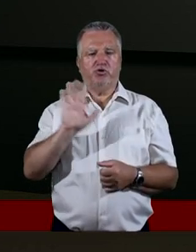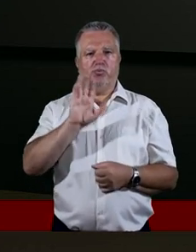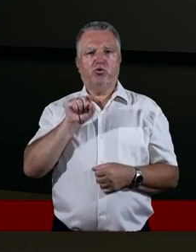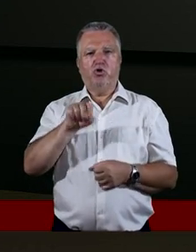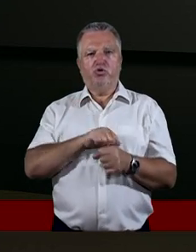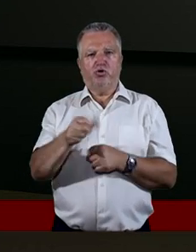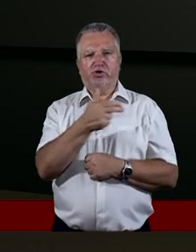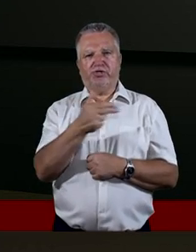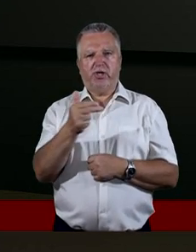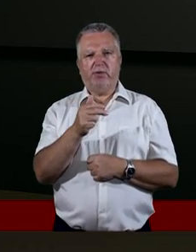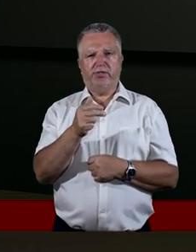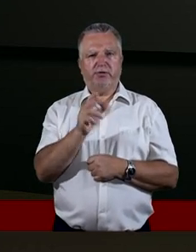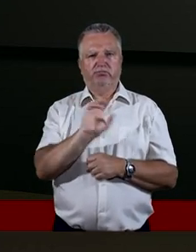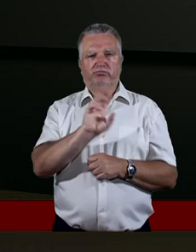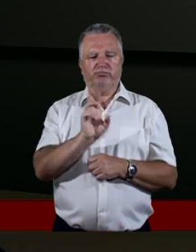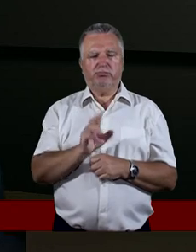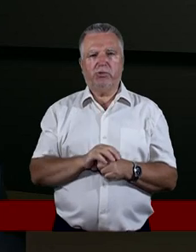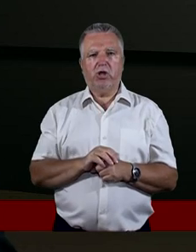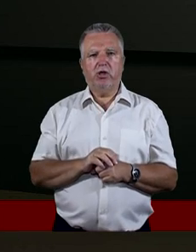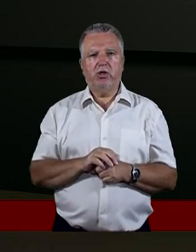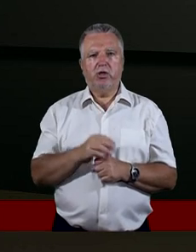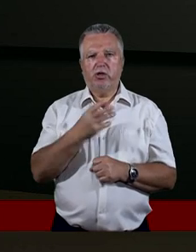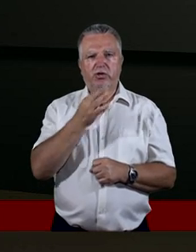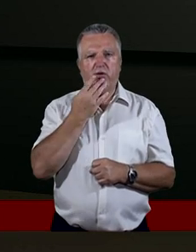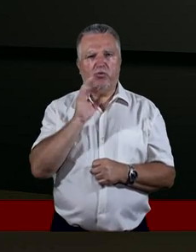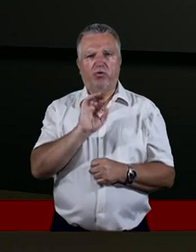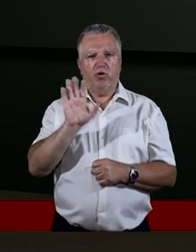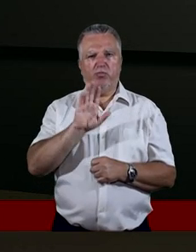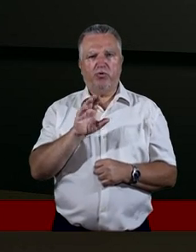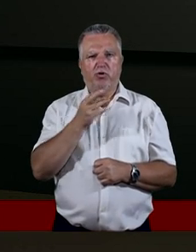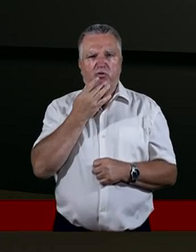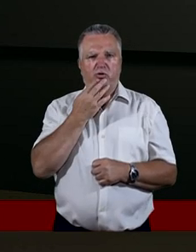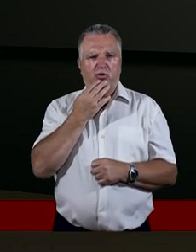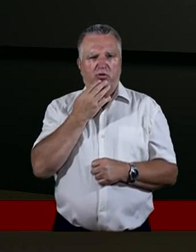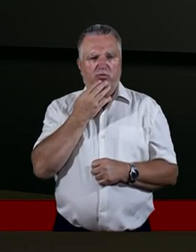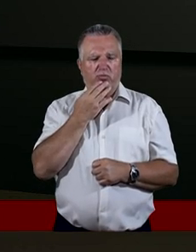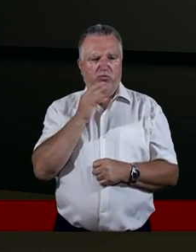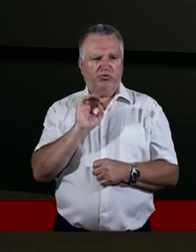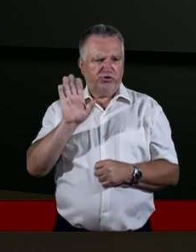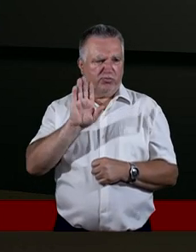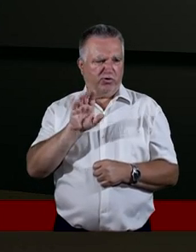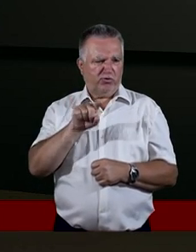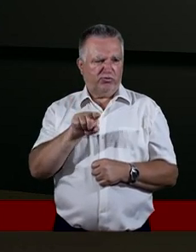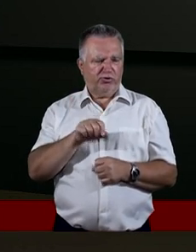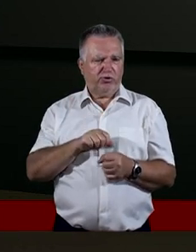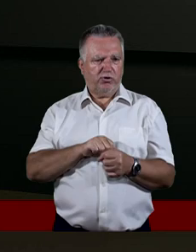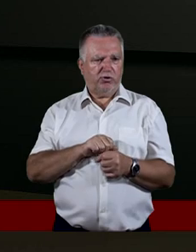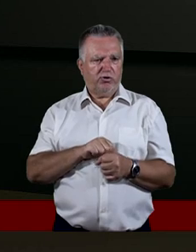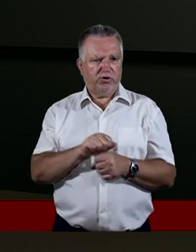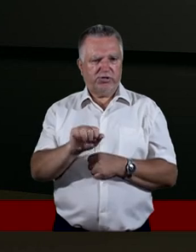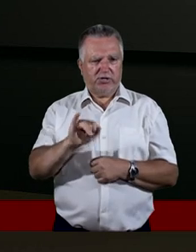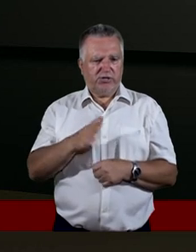jest jakiś temat tabu. Jak ktoś mówi o Panu Bogu, to w zasadzie mówi o jakichś mitach. Niektórzy mają takie podejście.